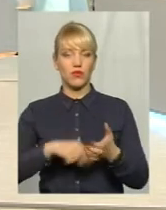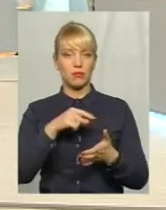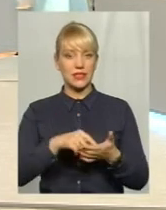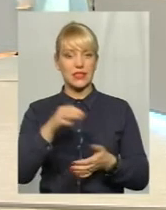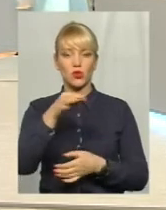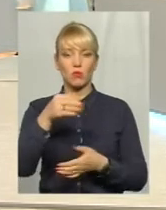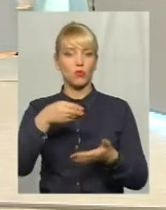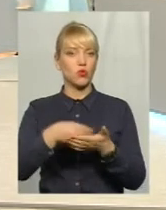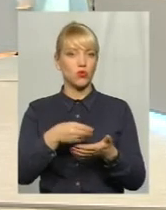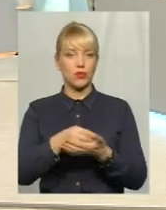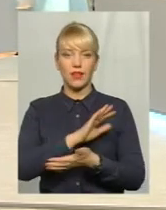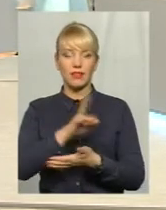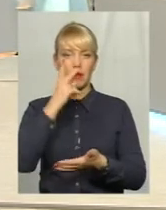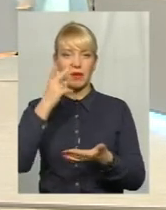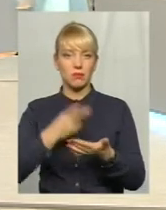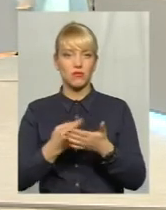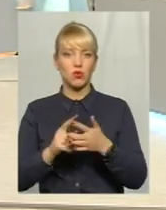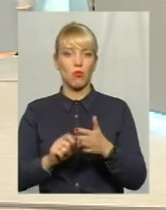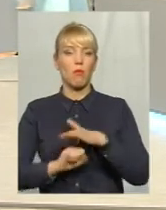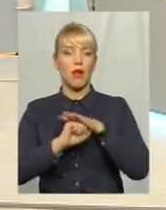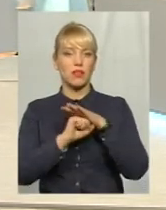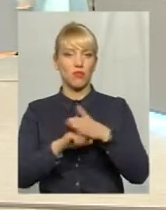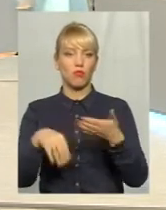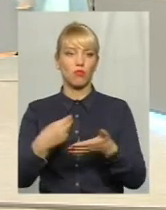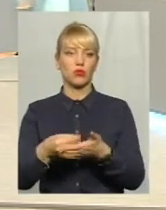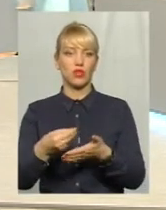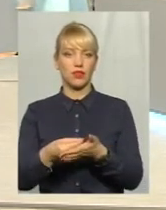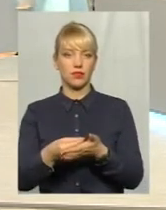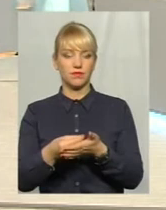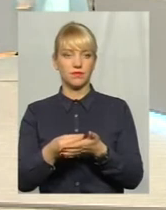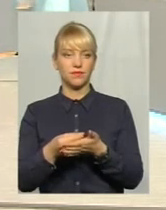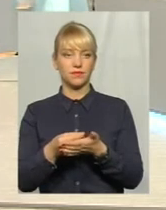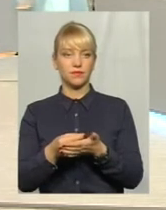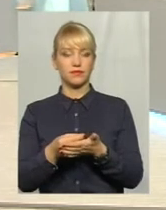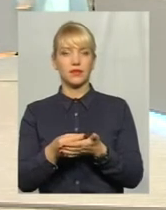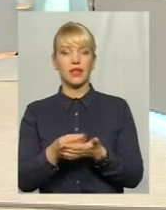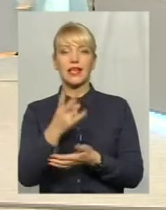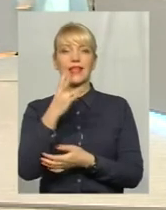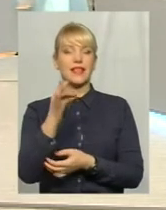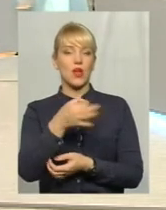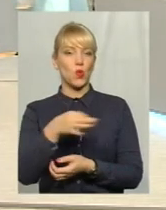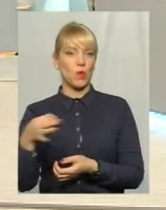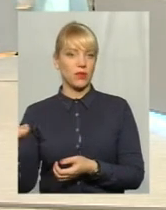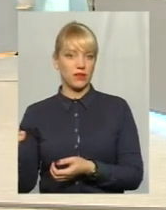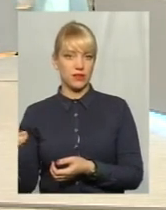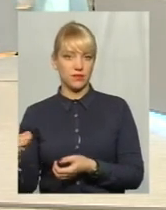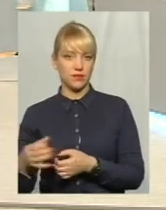бюджету не передбачено в цьому базовому бюджеті, ну, ні копійки коштів.